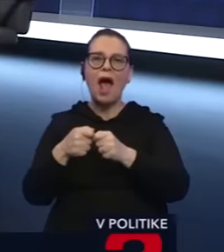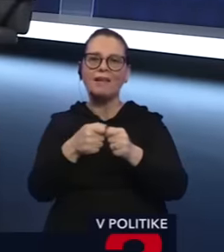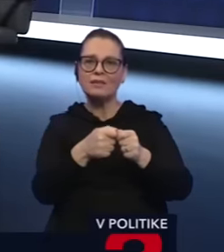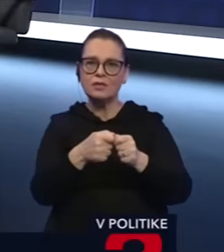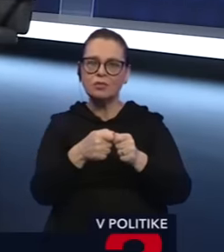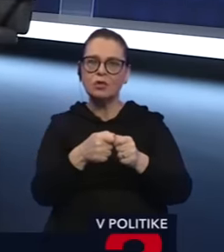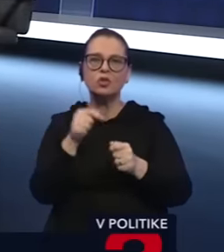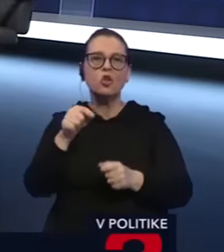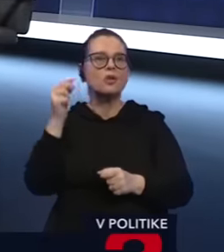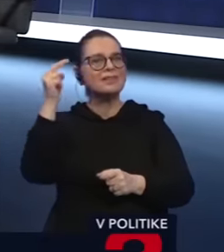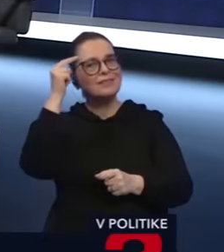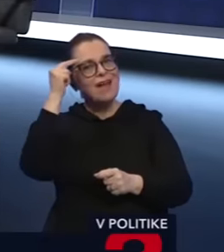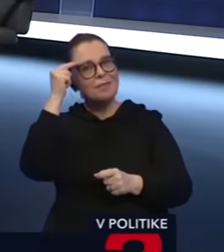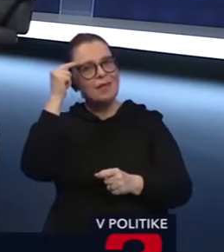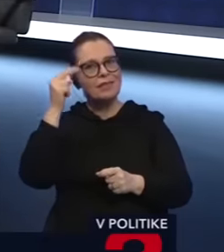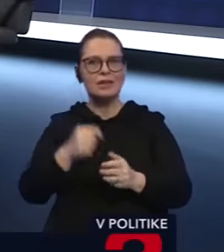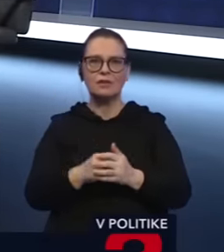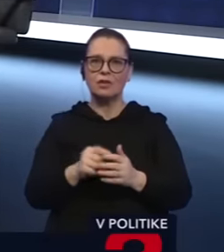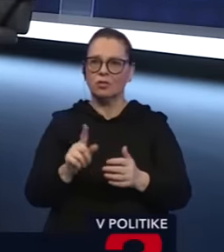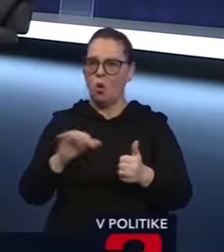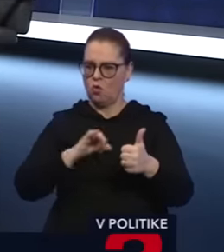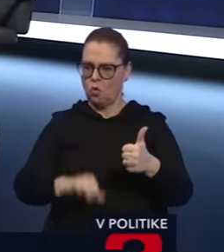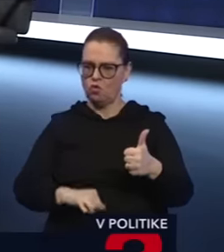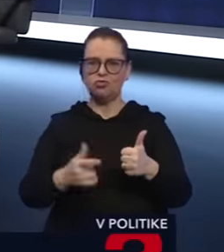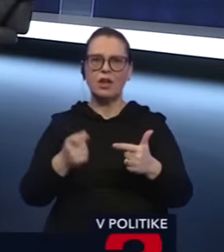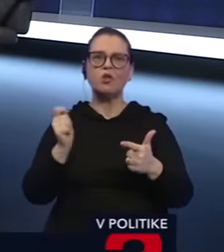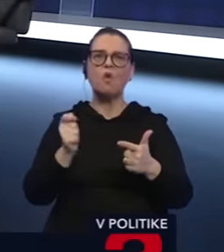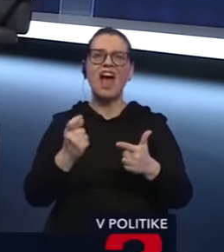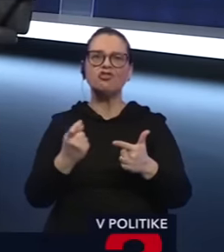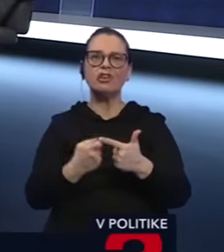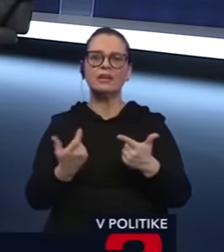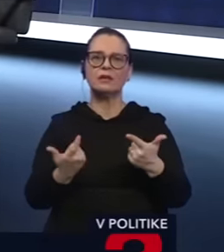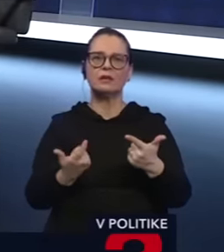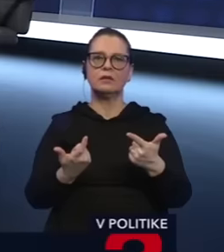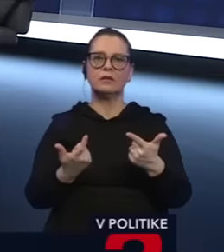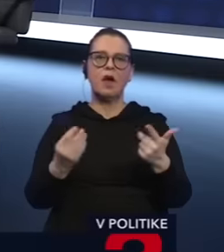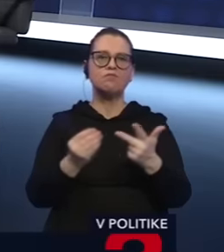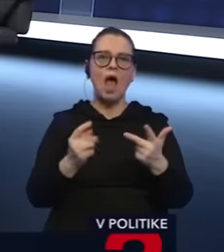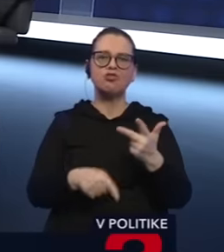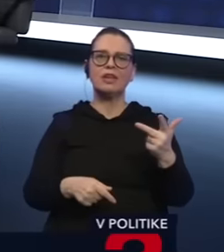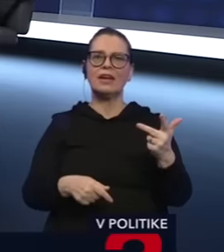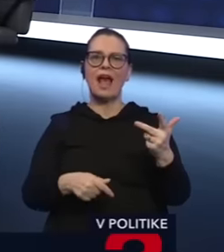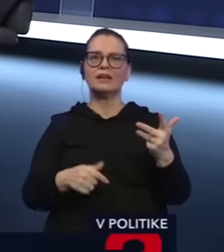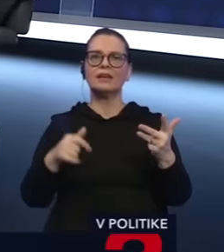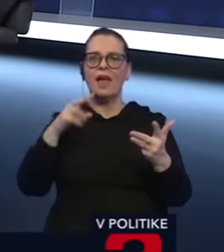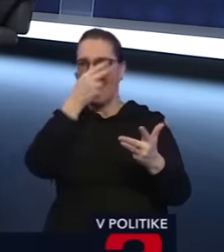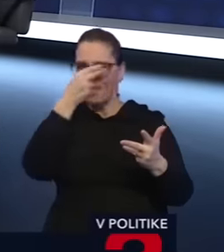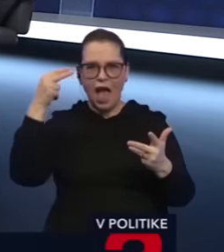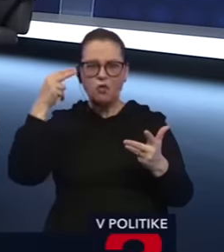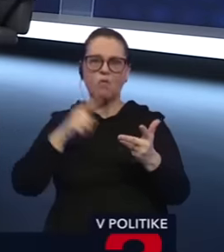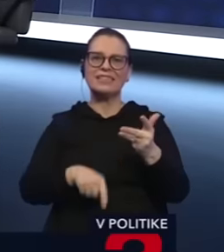Áno. To znamená, koho ste spomínali, Kočnera, Kováčika, Bašternák, Jankovská.